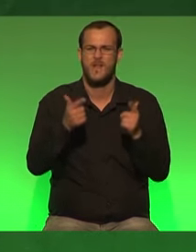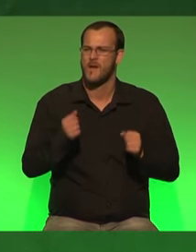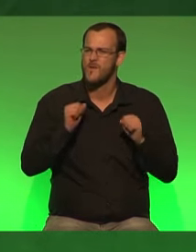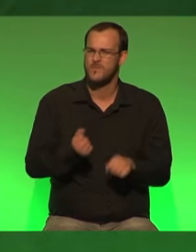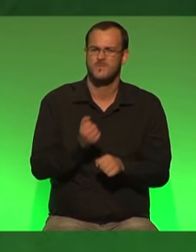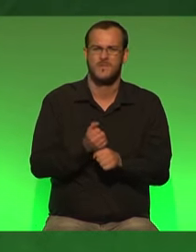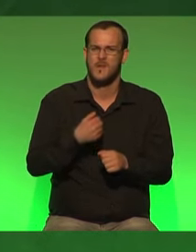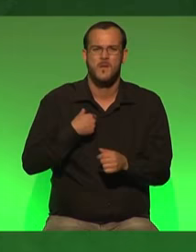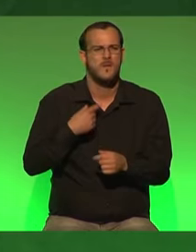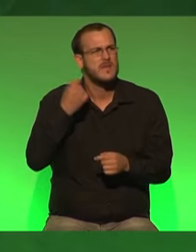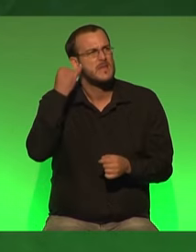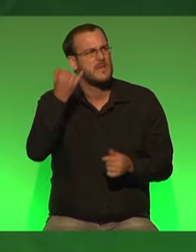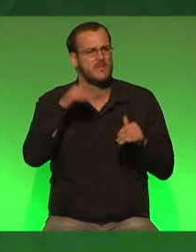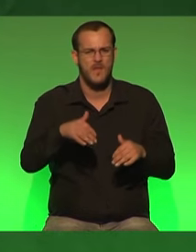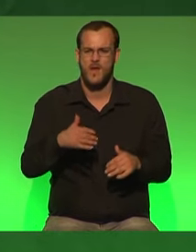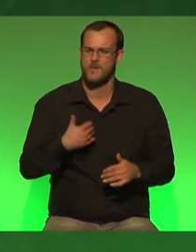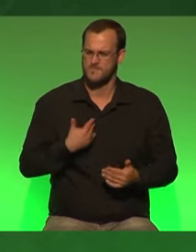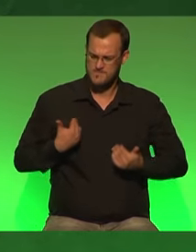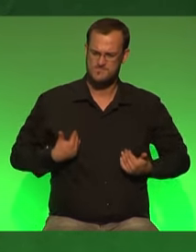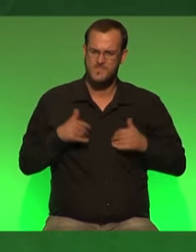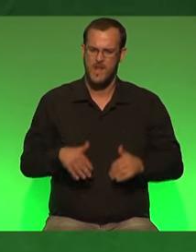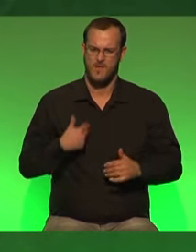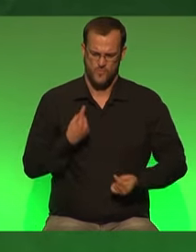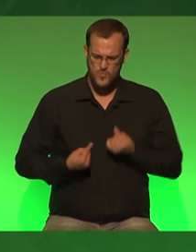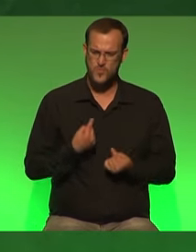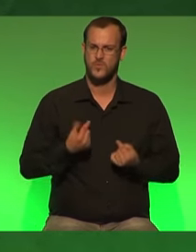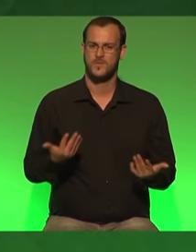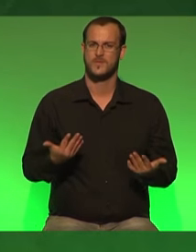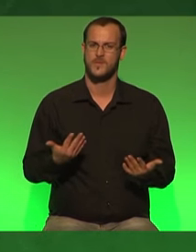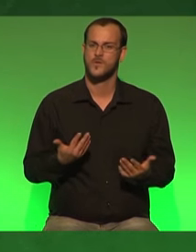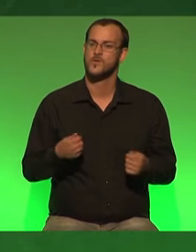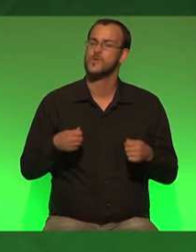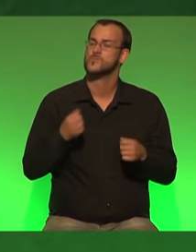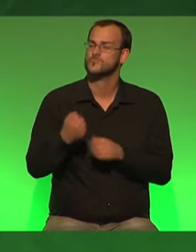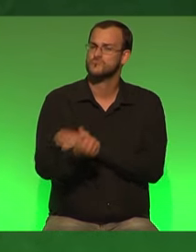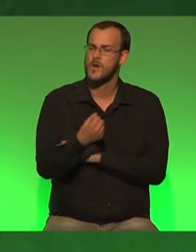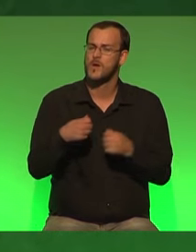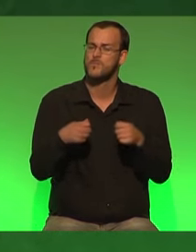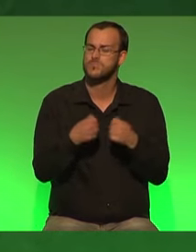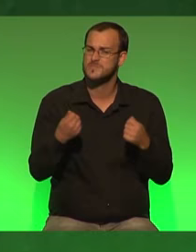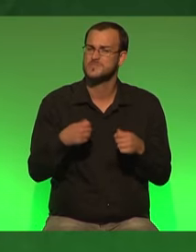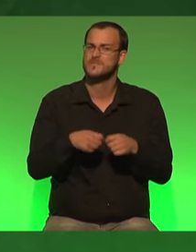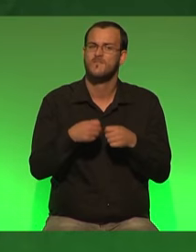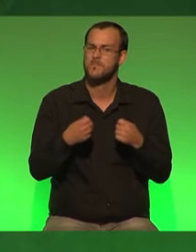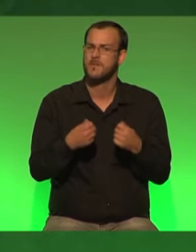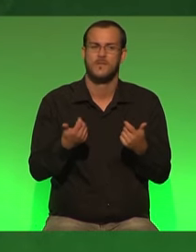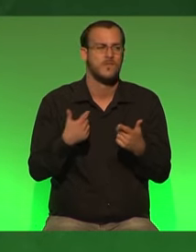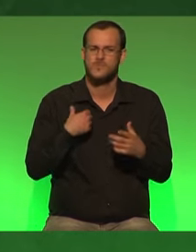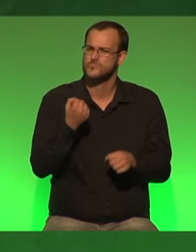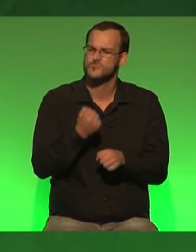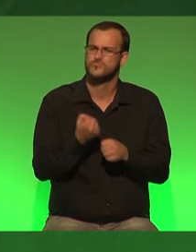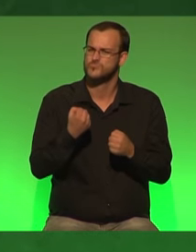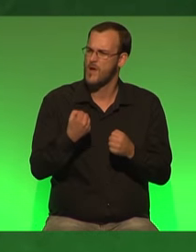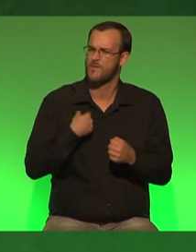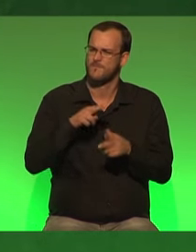beschließen und uns zu positionieren als grüne und zusammen mit einem starken bundesverband schaffen wir es das vertrauen zurückzuholen und